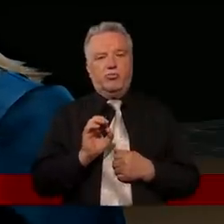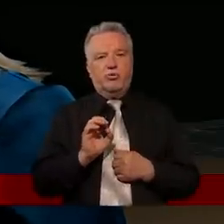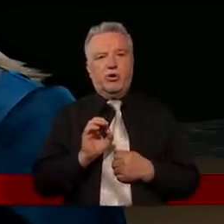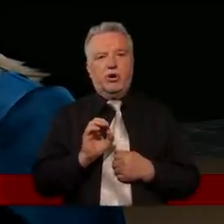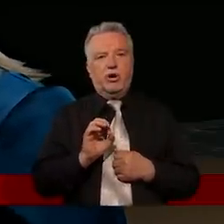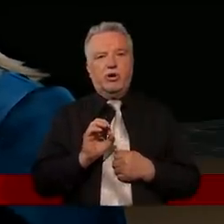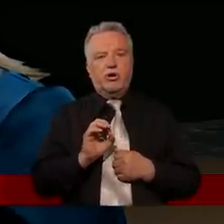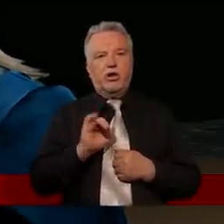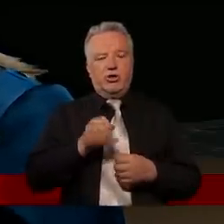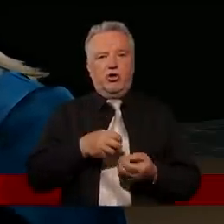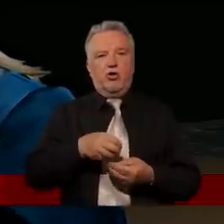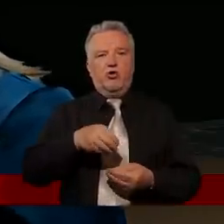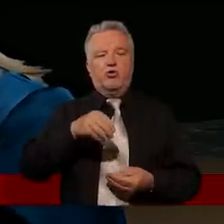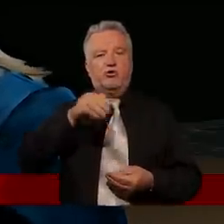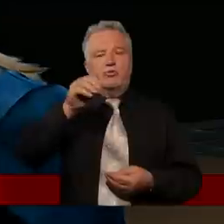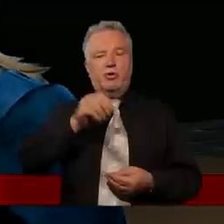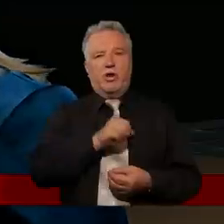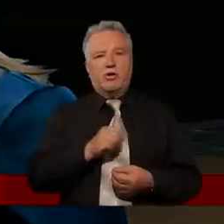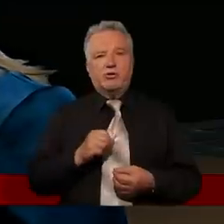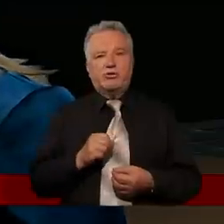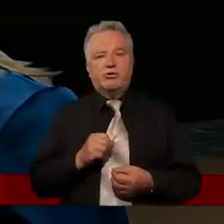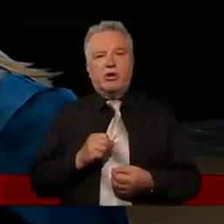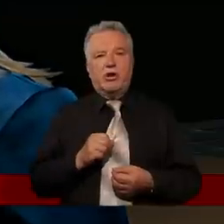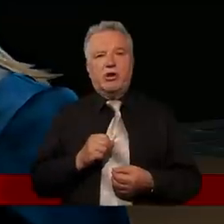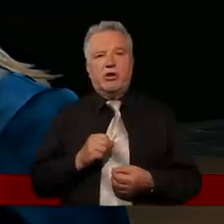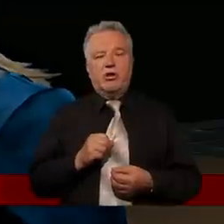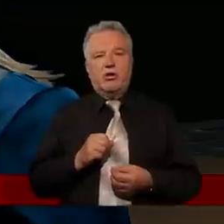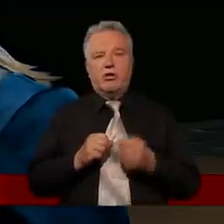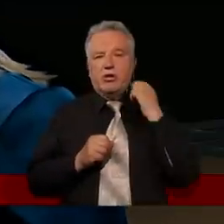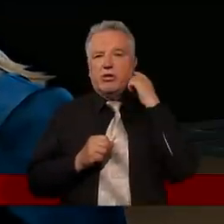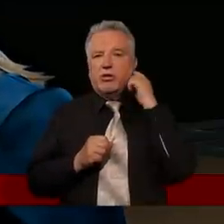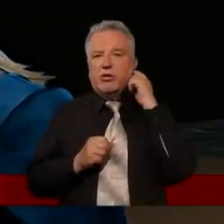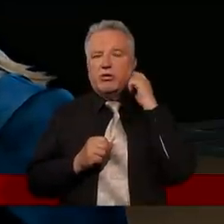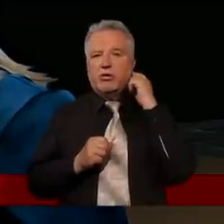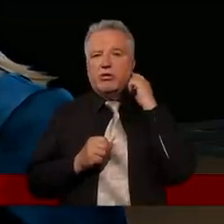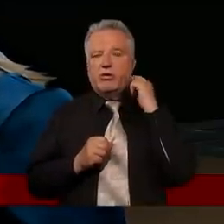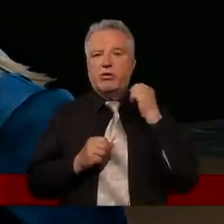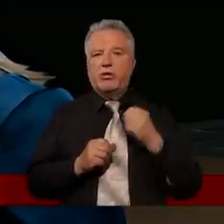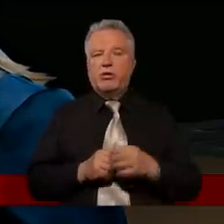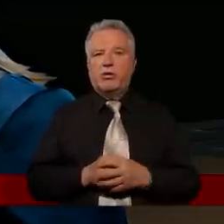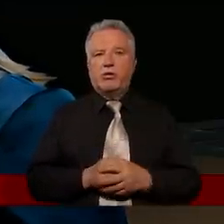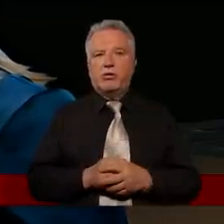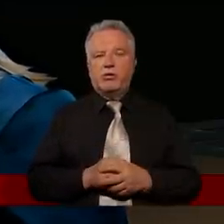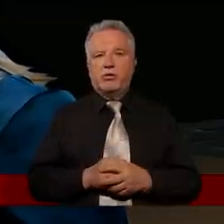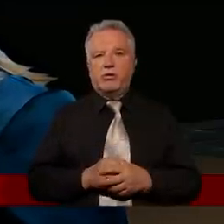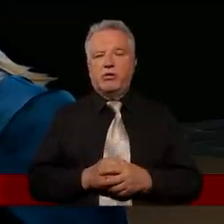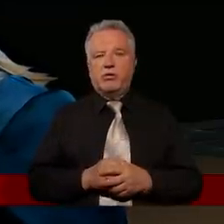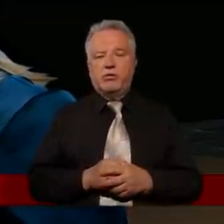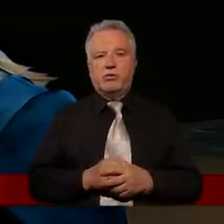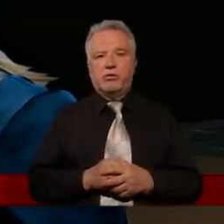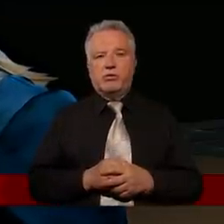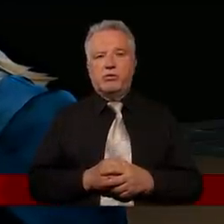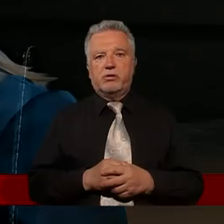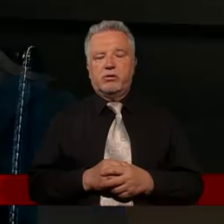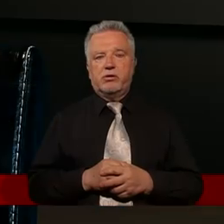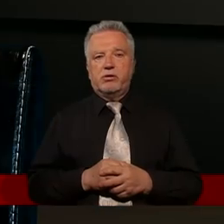przy tym rozwijać się i być tutaj wysoko, no to wybiera tą lepszą perspektywę dla nas. No ja